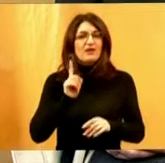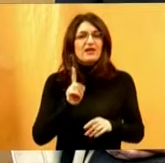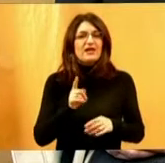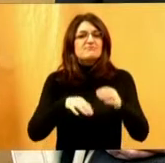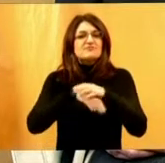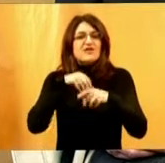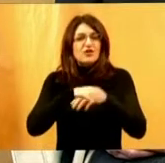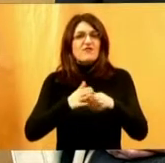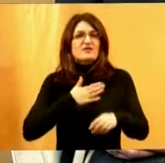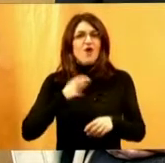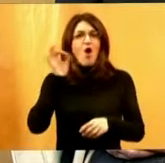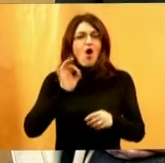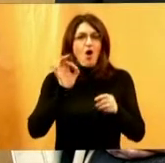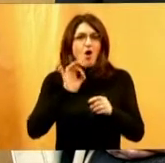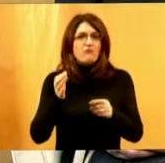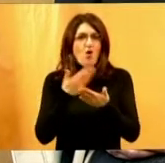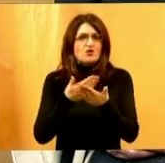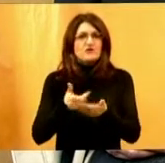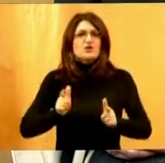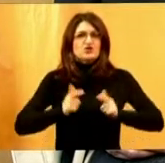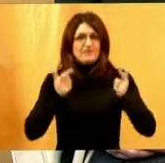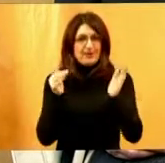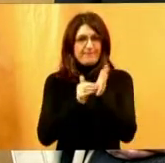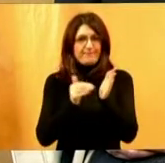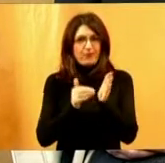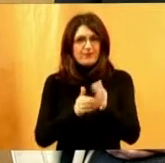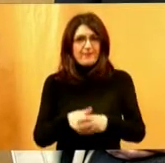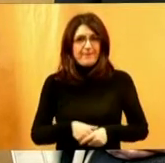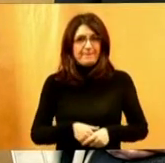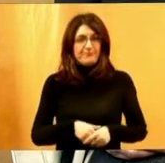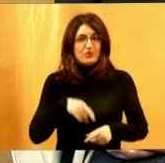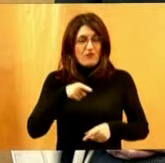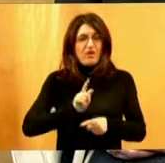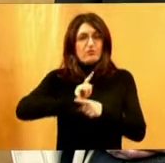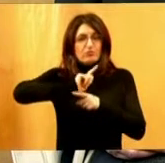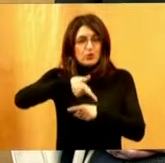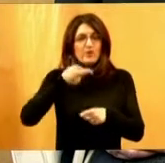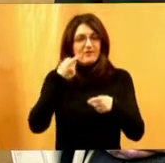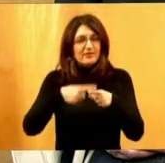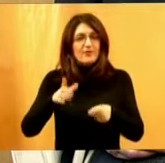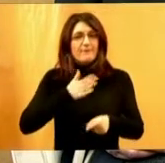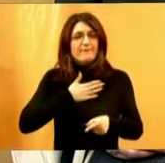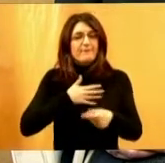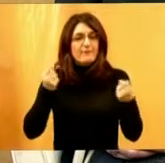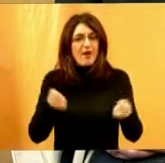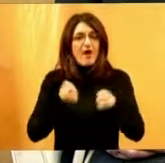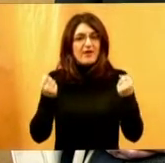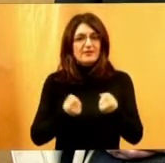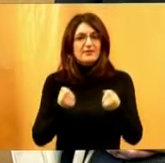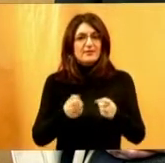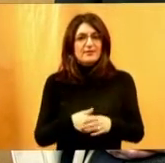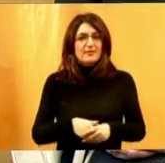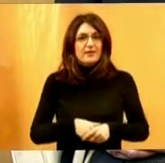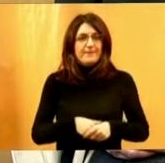zadovoljenje osnovnih životnih potreba. Taj drugi dio naših aktivnosti koje,